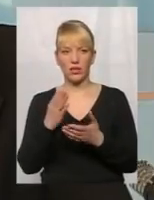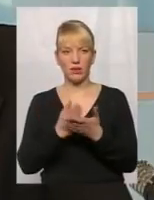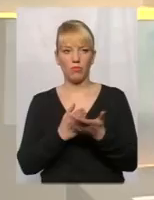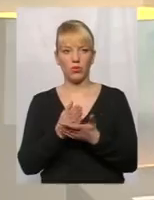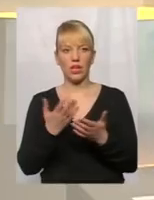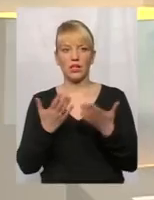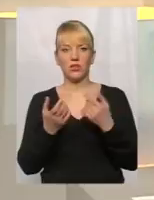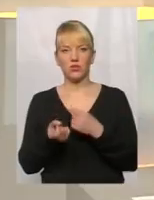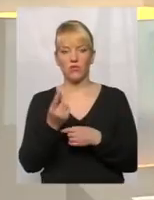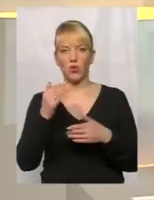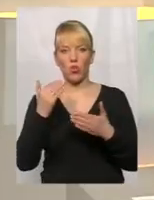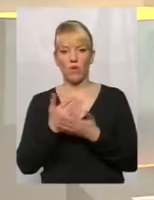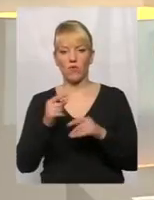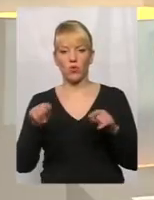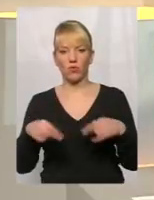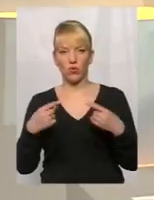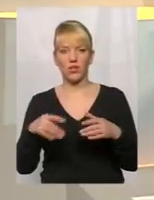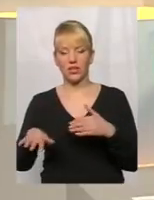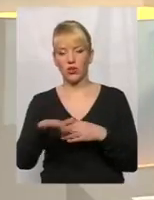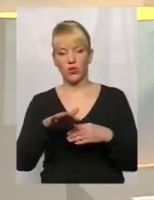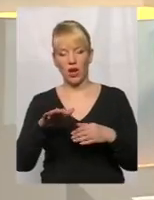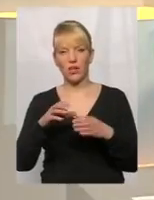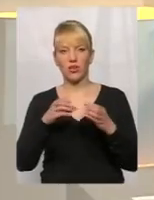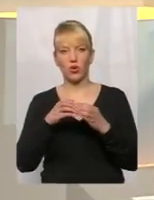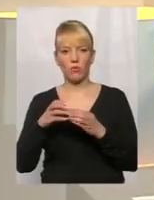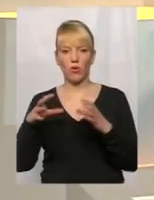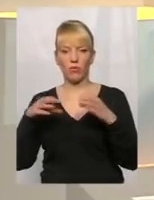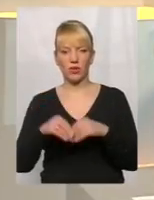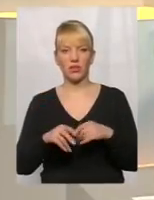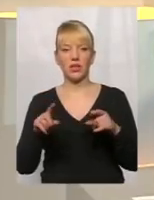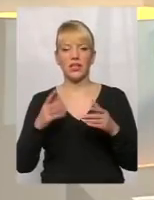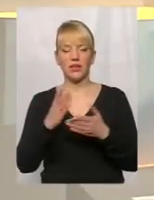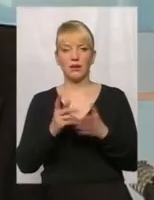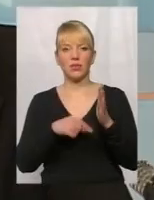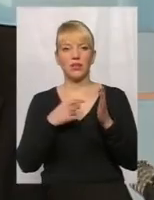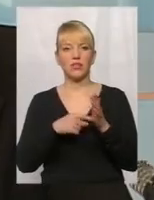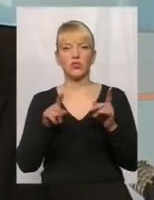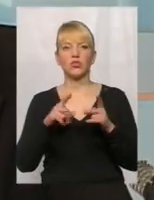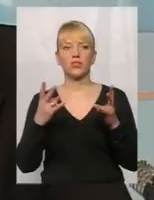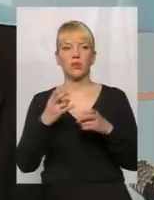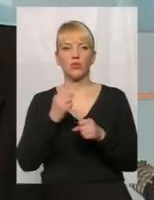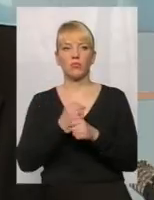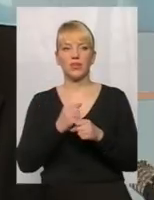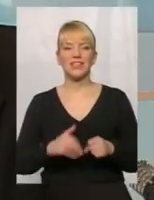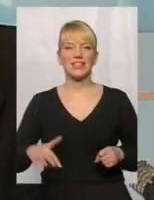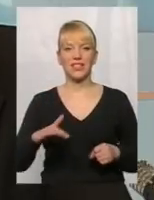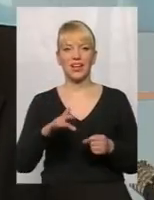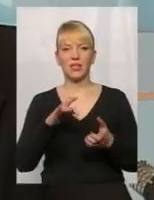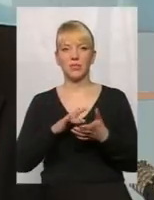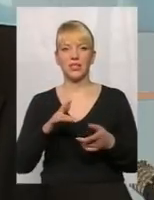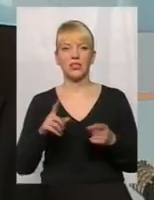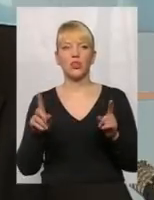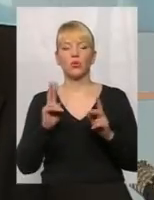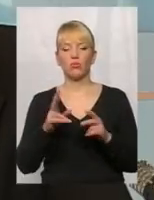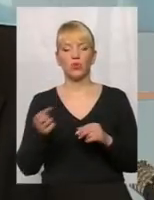новоутворені територіальні громади, стало питання, а що робити з територіальними центрами? Хто їх буде отримати? Вони на місцевому